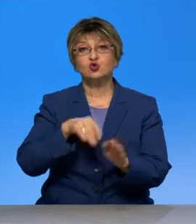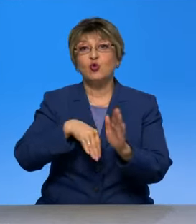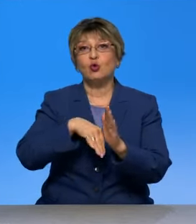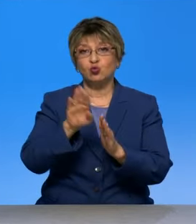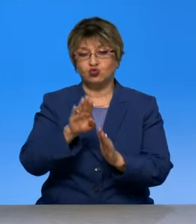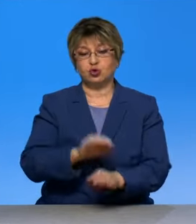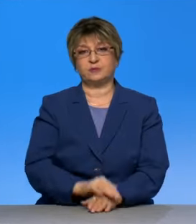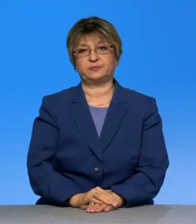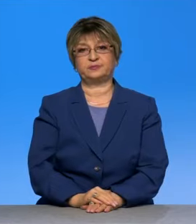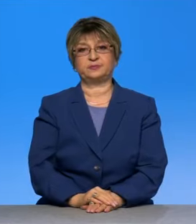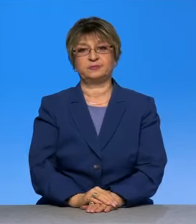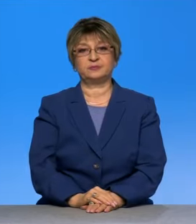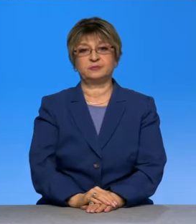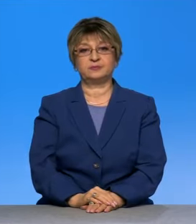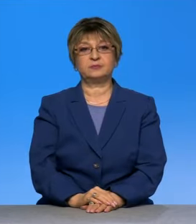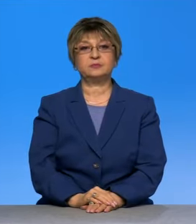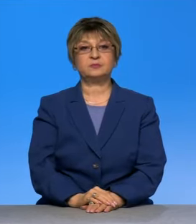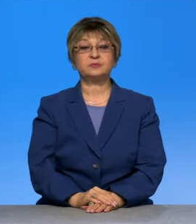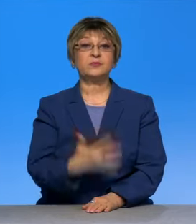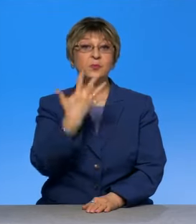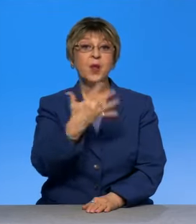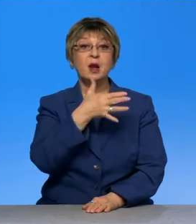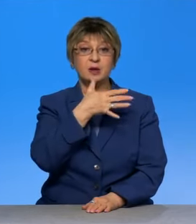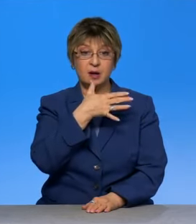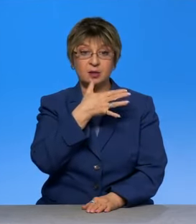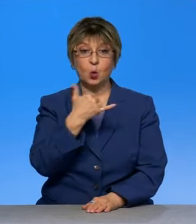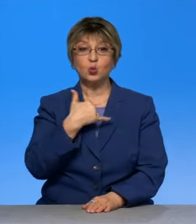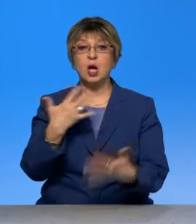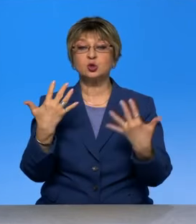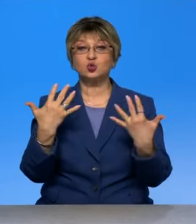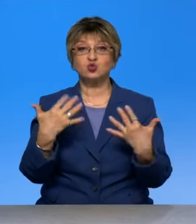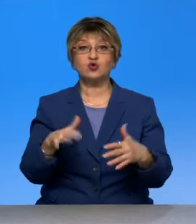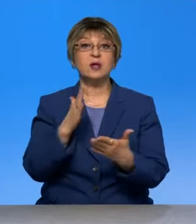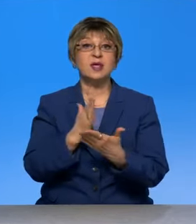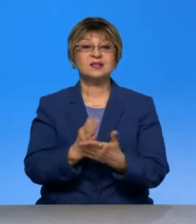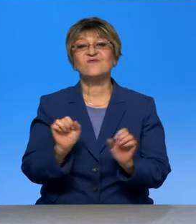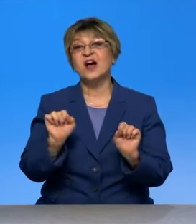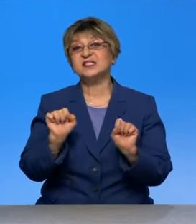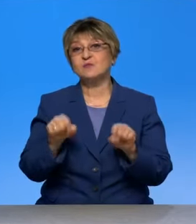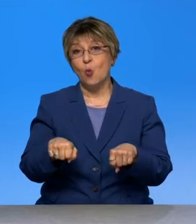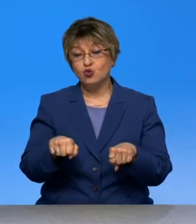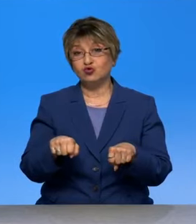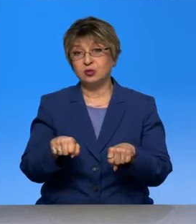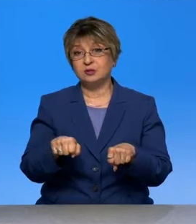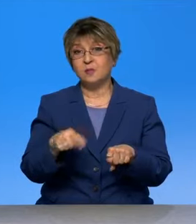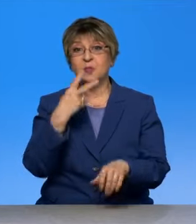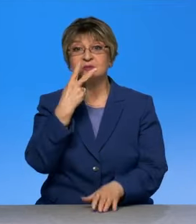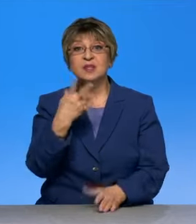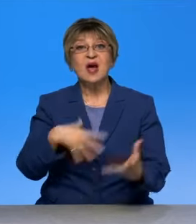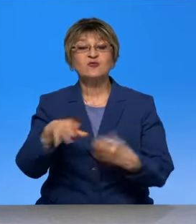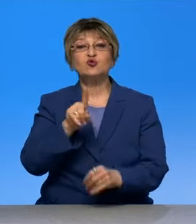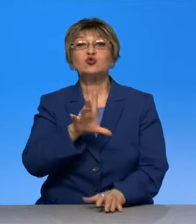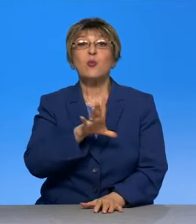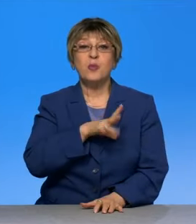планах. Николай Петрович, вот пять лет у нас уже есть возможность с высоты этих пяти лет посмотреть на все, что было.